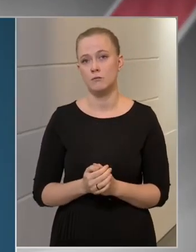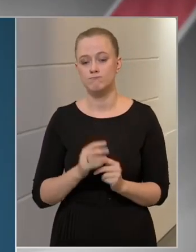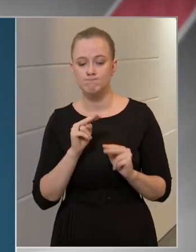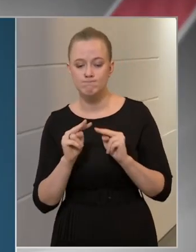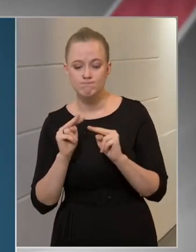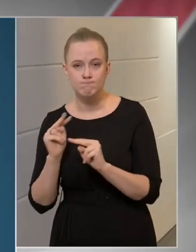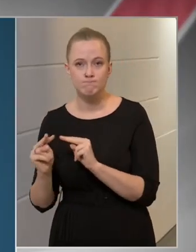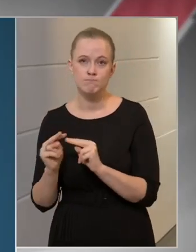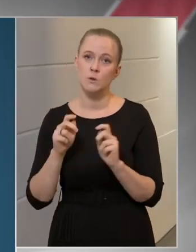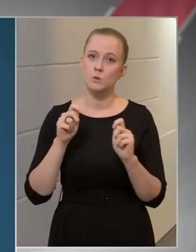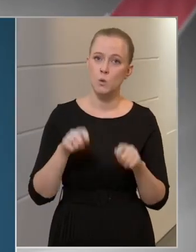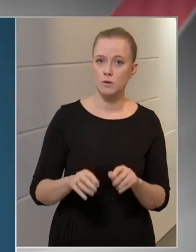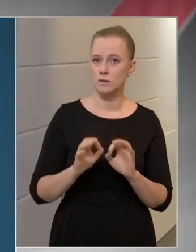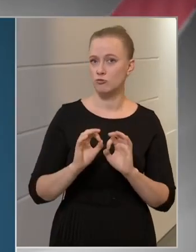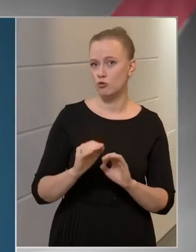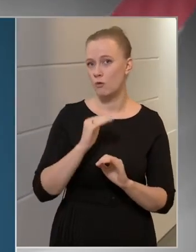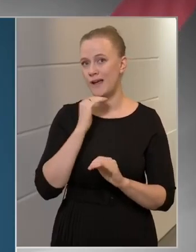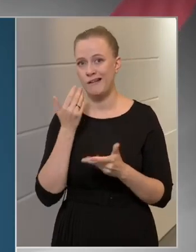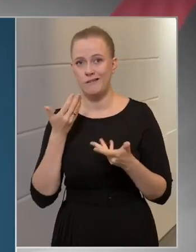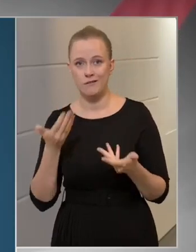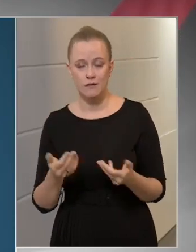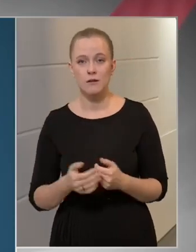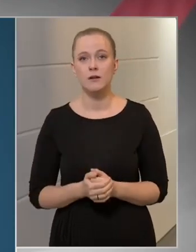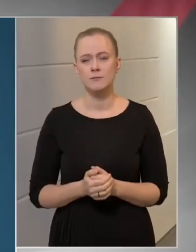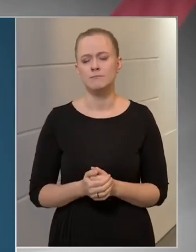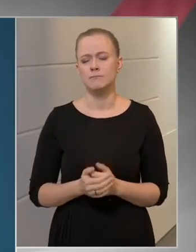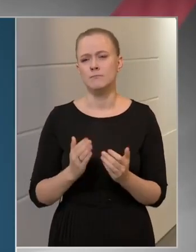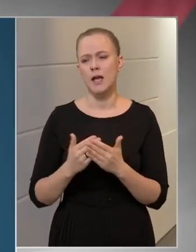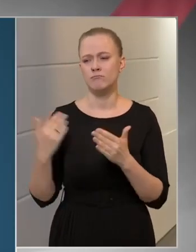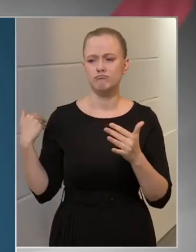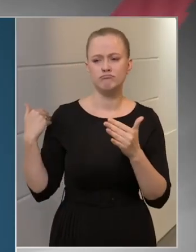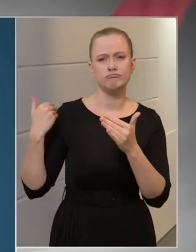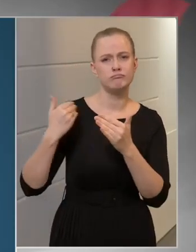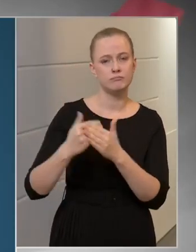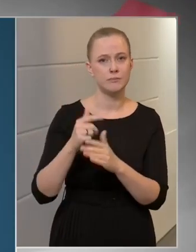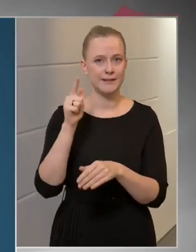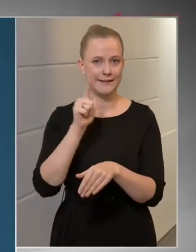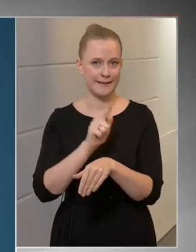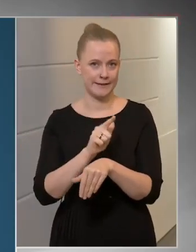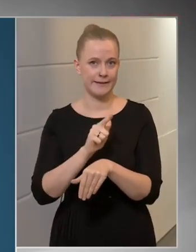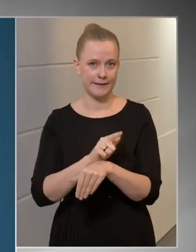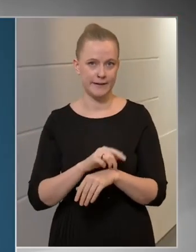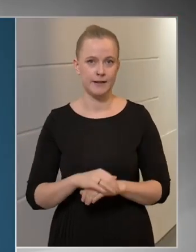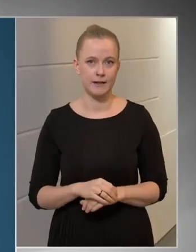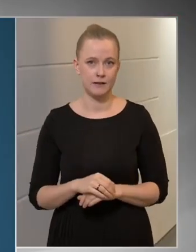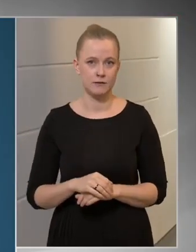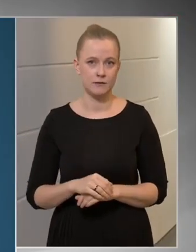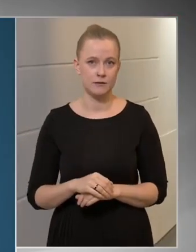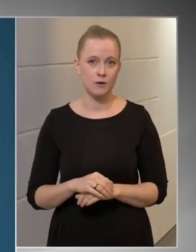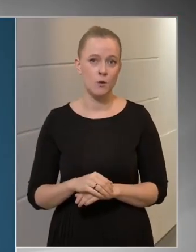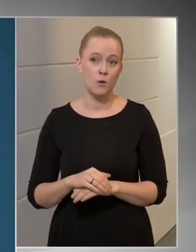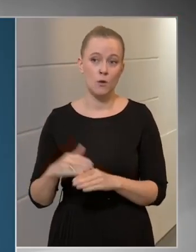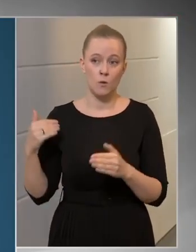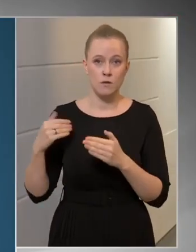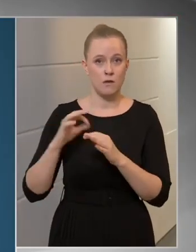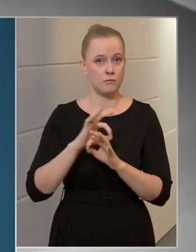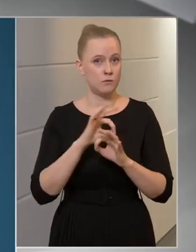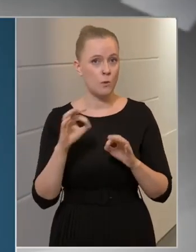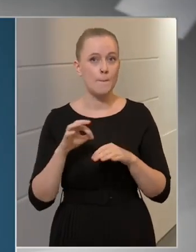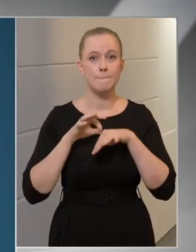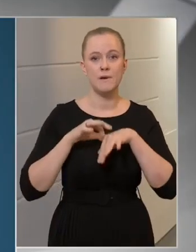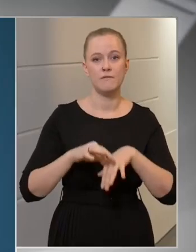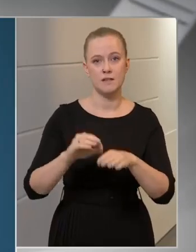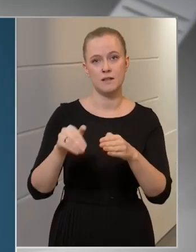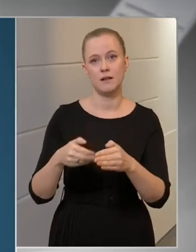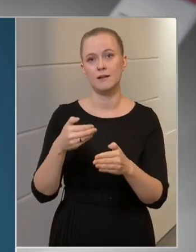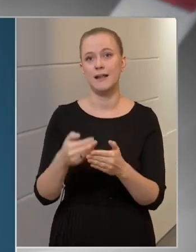ezeket a döntéseket, hiszen eltelt két hét, attól számítva, ahogyan bevezetésre